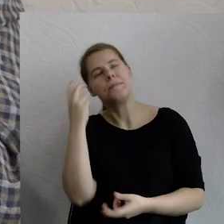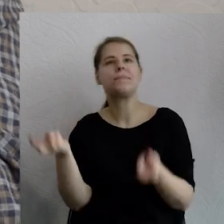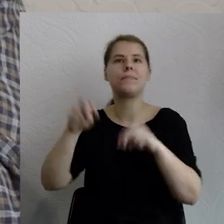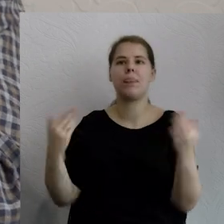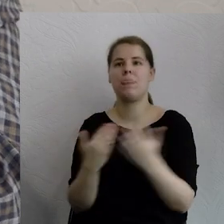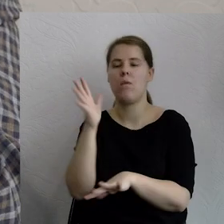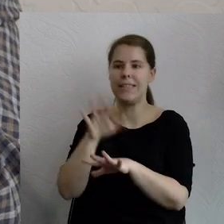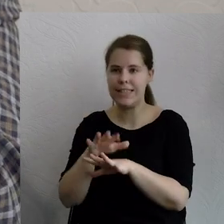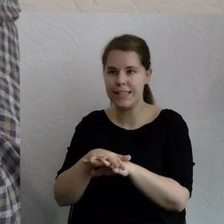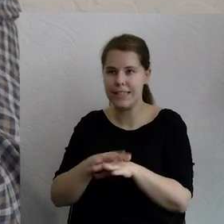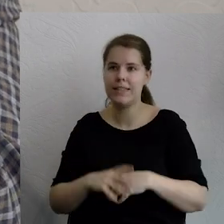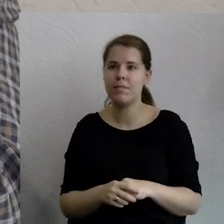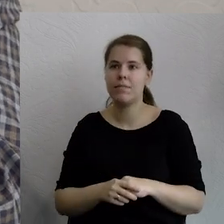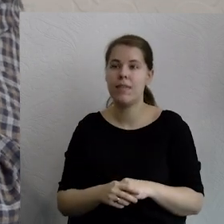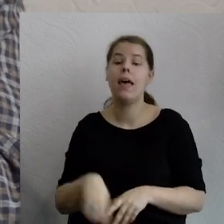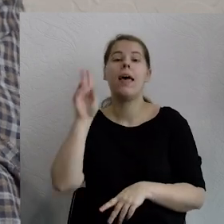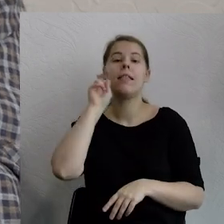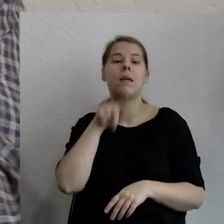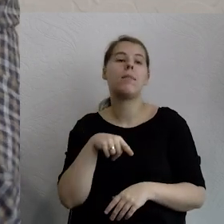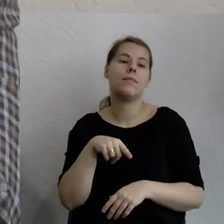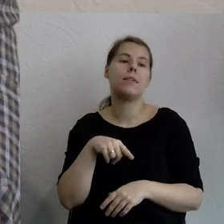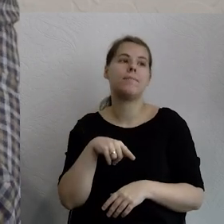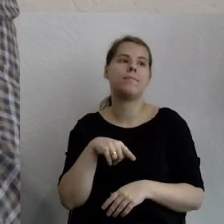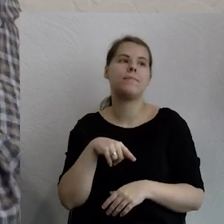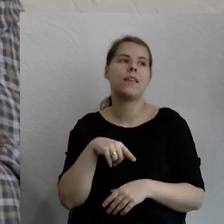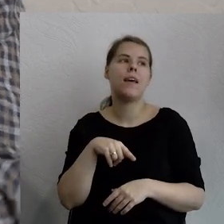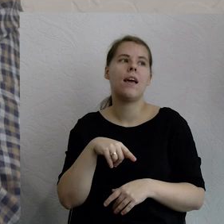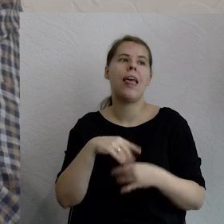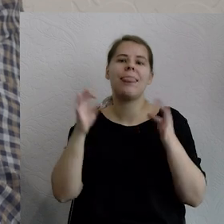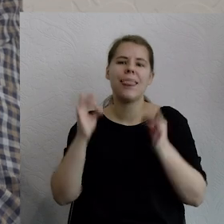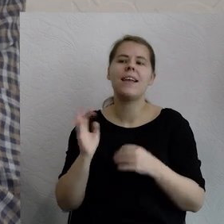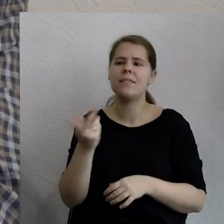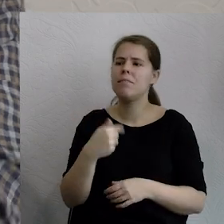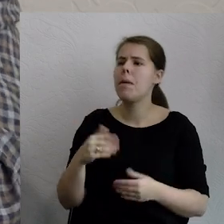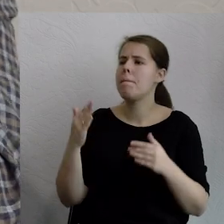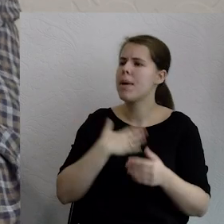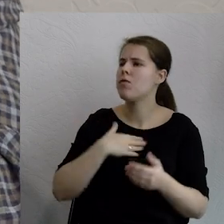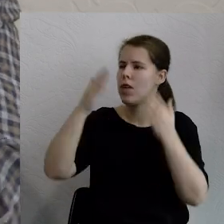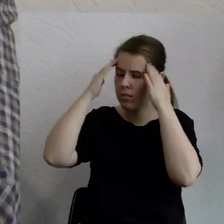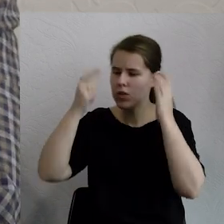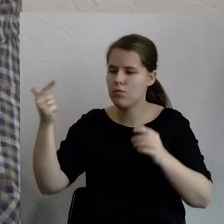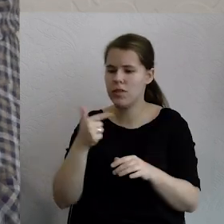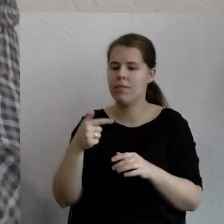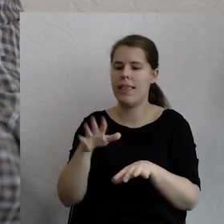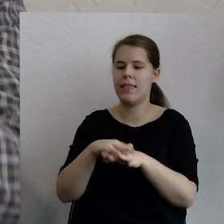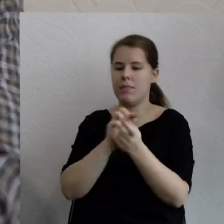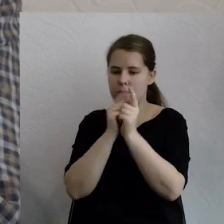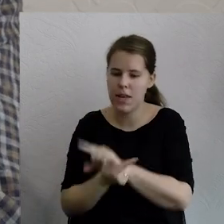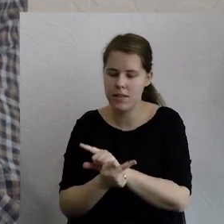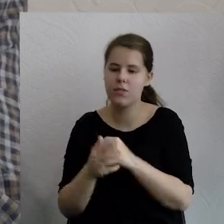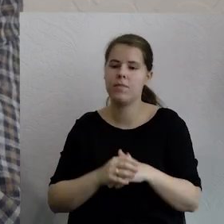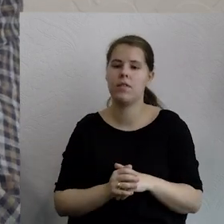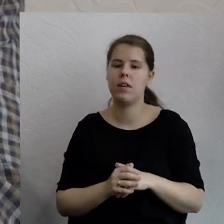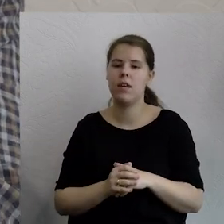transformacji jest już w tej chwili uświadomiona. To znaczy to nie jest tak, że jak próbuje Patryk Jakiew mówić, że Unia Europejska szaleje i